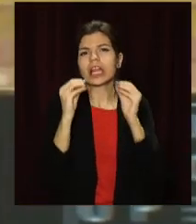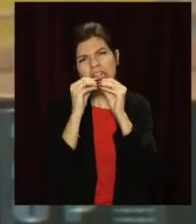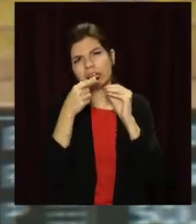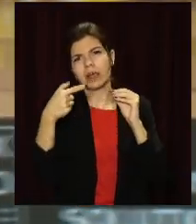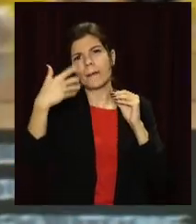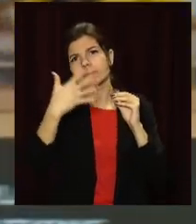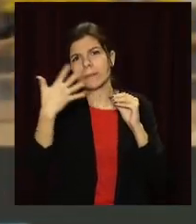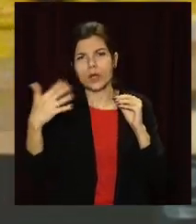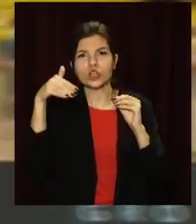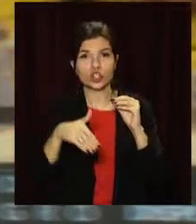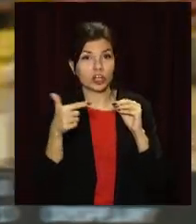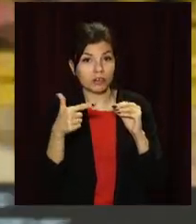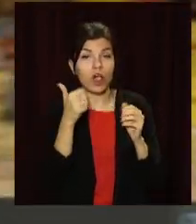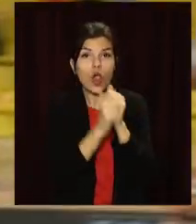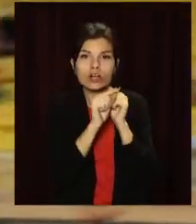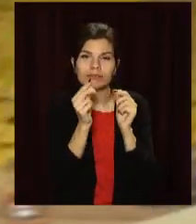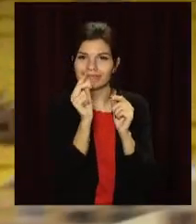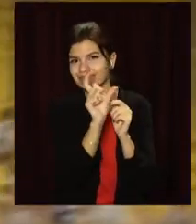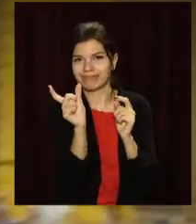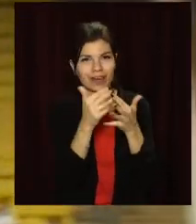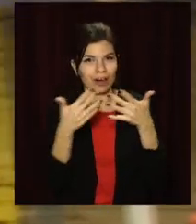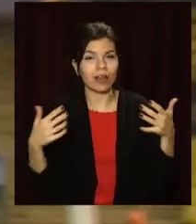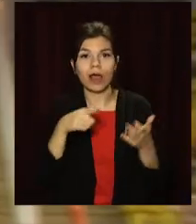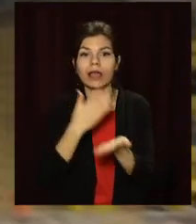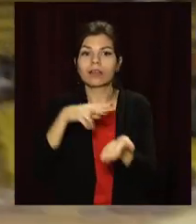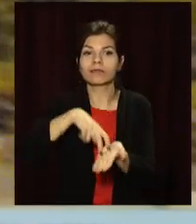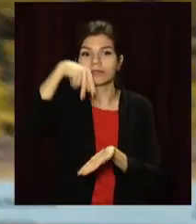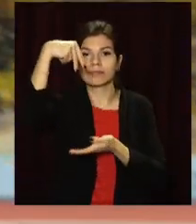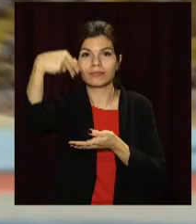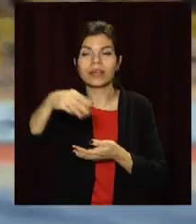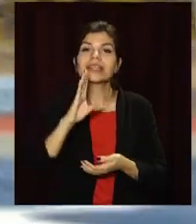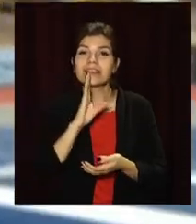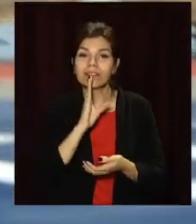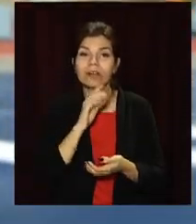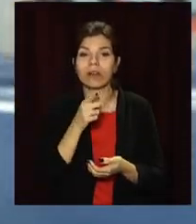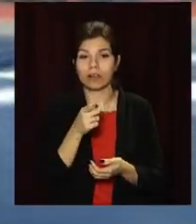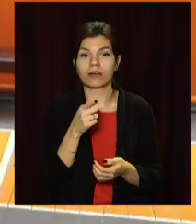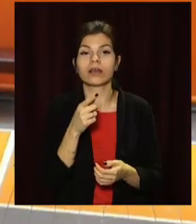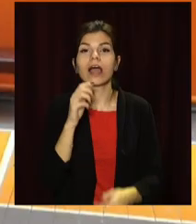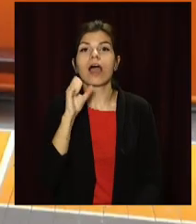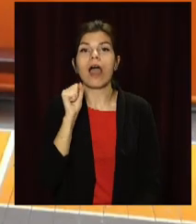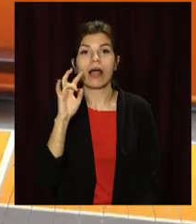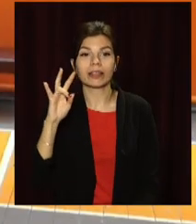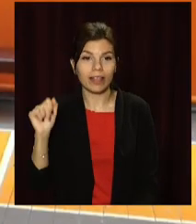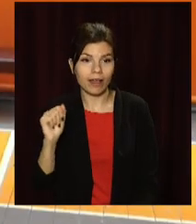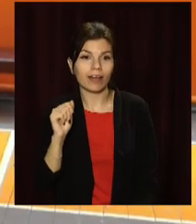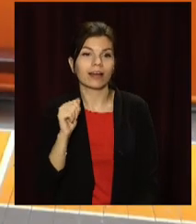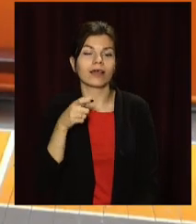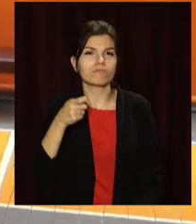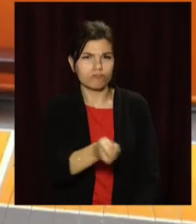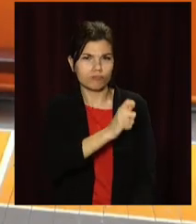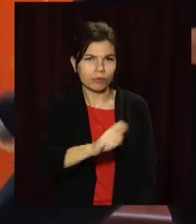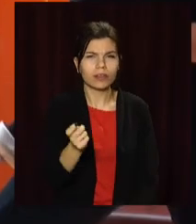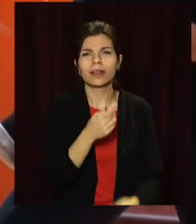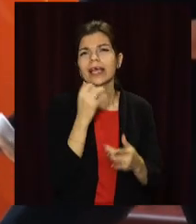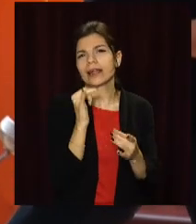55 тисяч гривень. Серед кращих спортсменів – стрибунка Ярослава Магучих, спринтерка Анна Рижикова та метальник молота Михайло